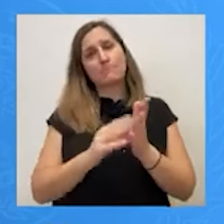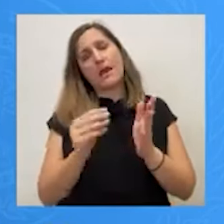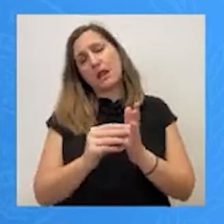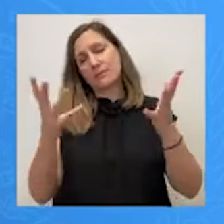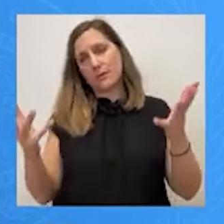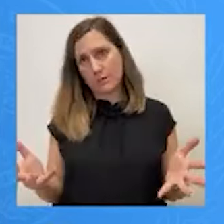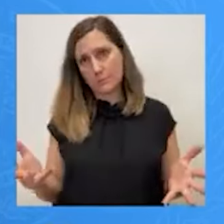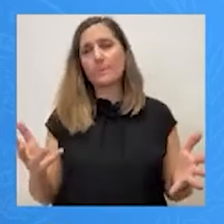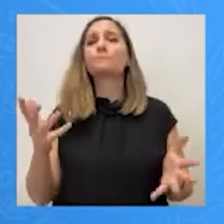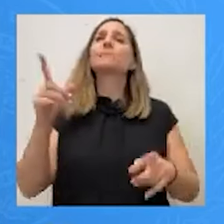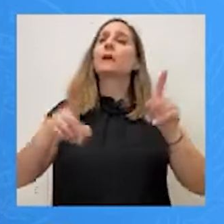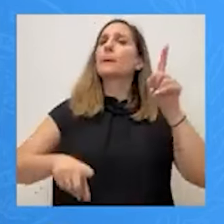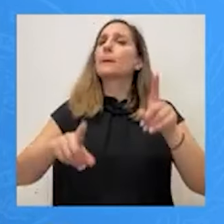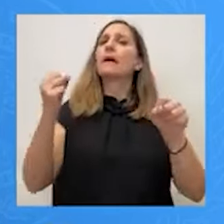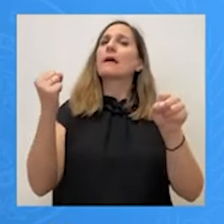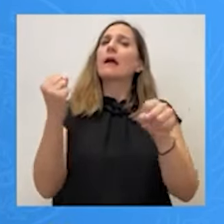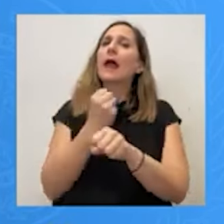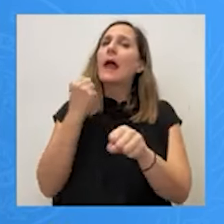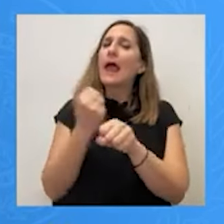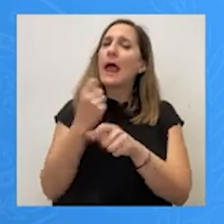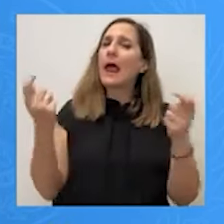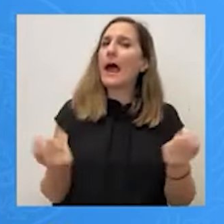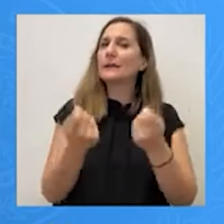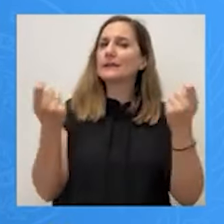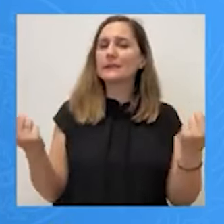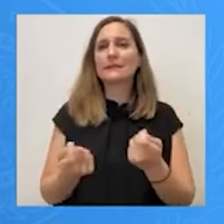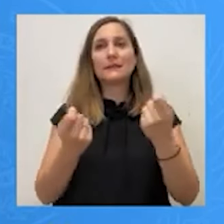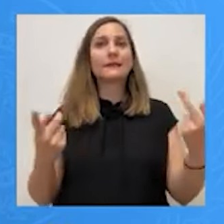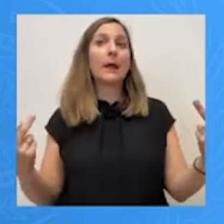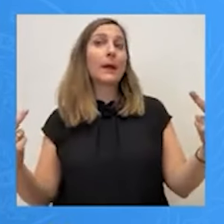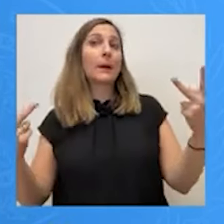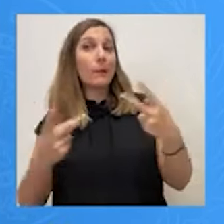είναι ορισμένες εργασίες που γίνονται, που σταματήσαν θεωρητικά, αλλά δεν σταματήσανε.